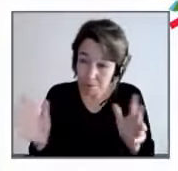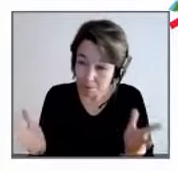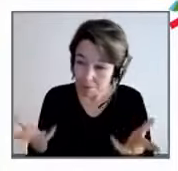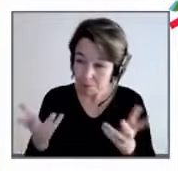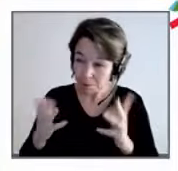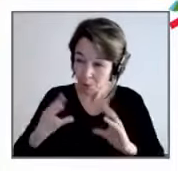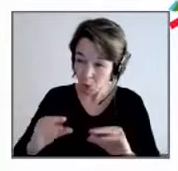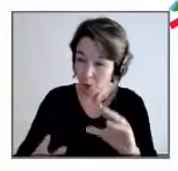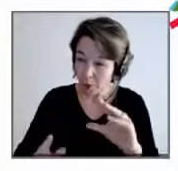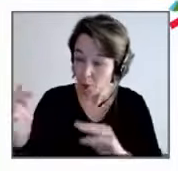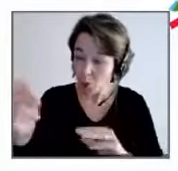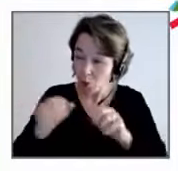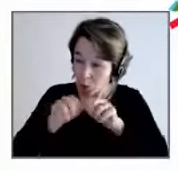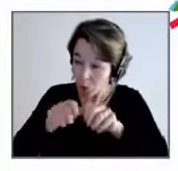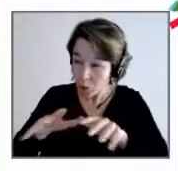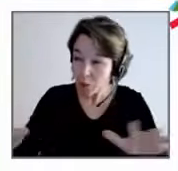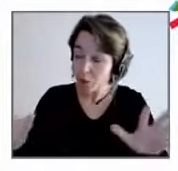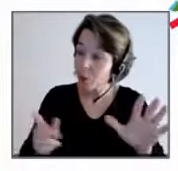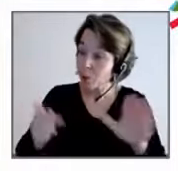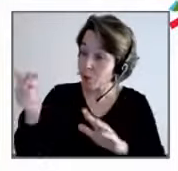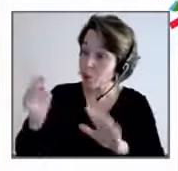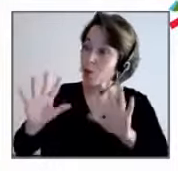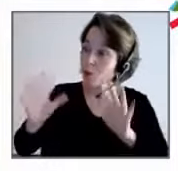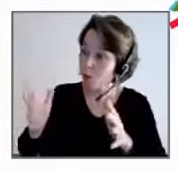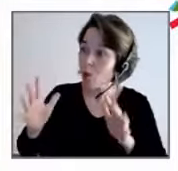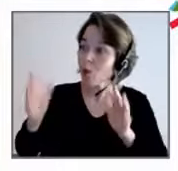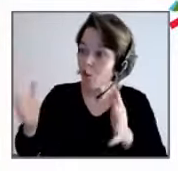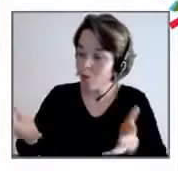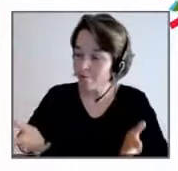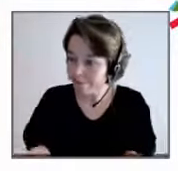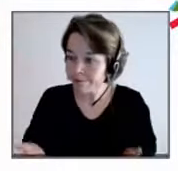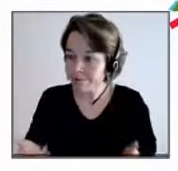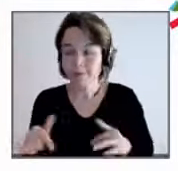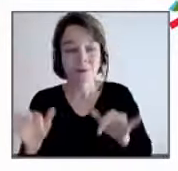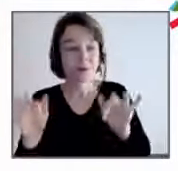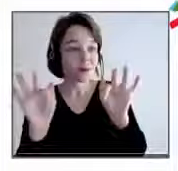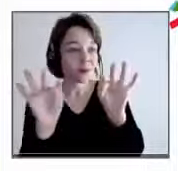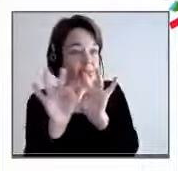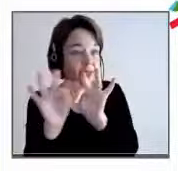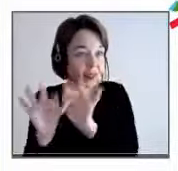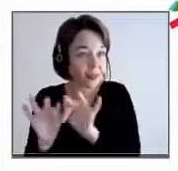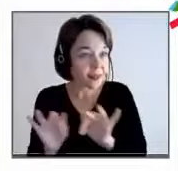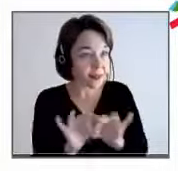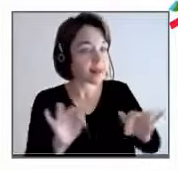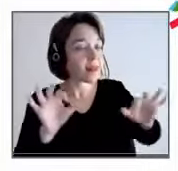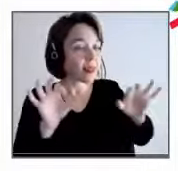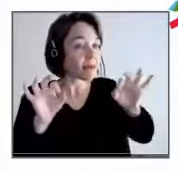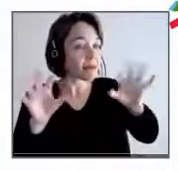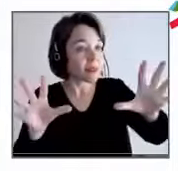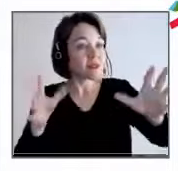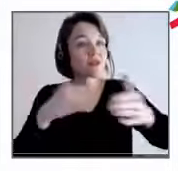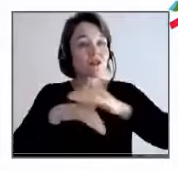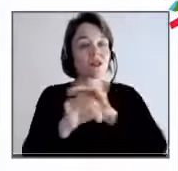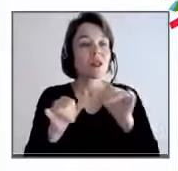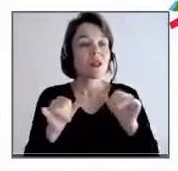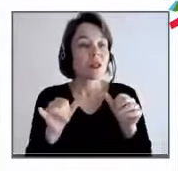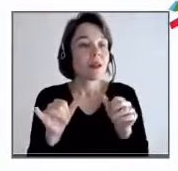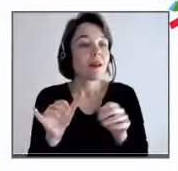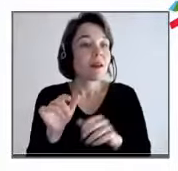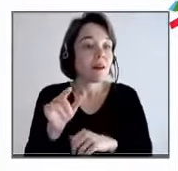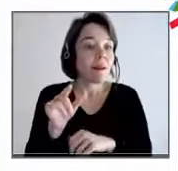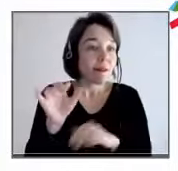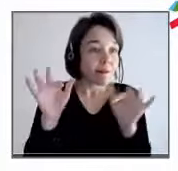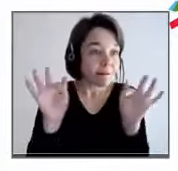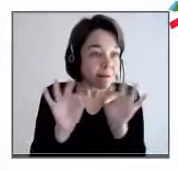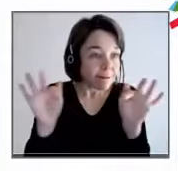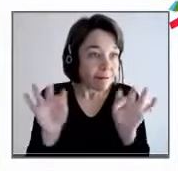? La fraternité, théoriquement, c'est quand même une réunion dans une fratrie et ça s'accompagne d'un lien affectif. On ne peut pas demander,